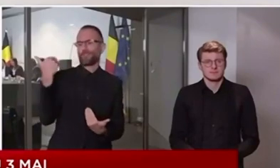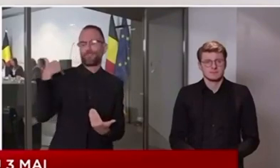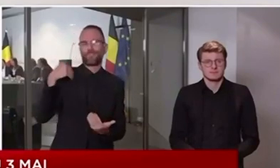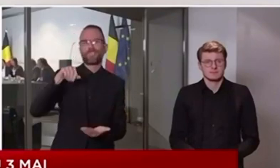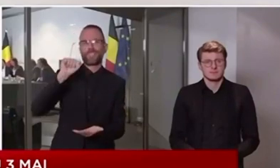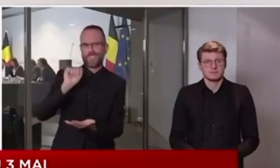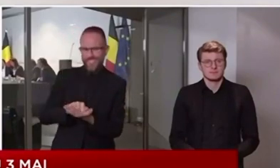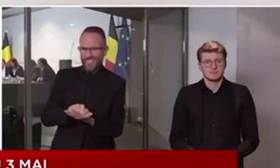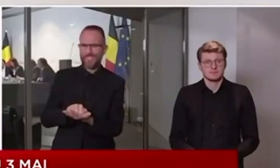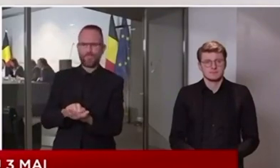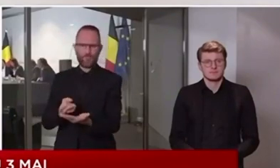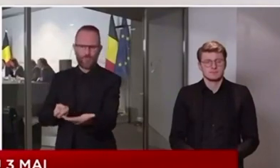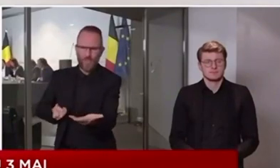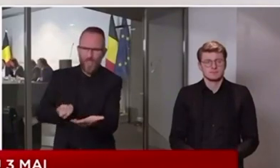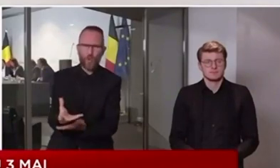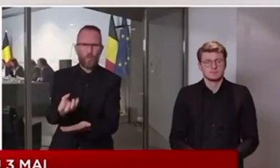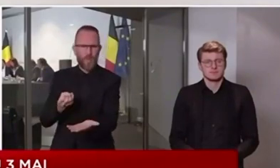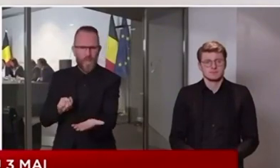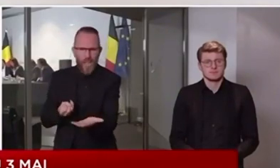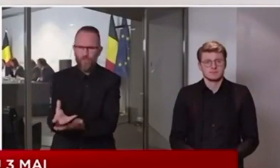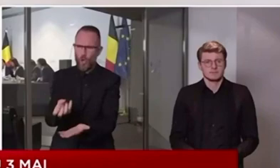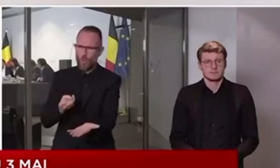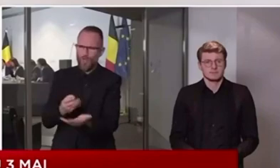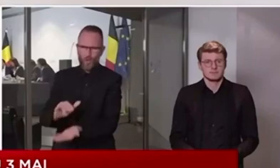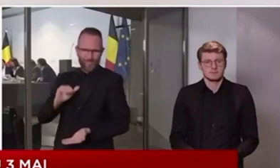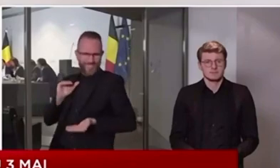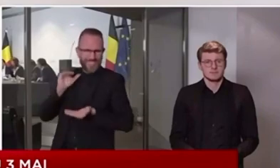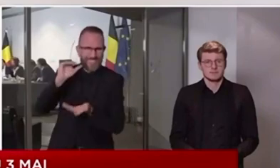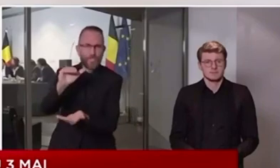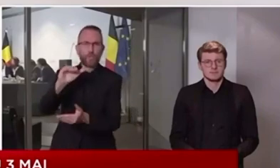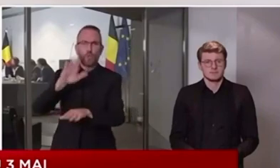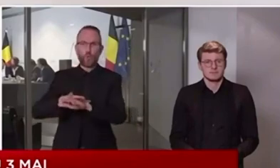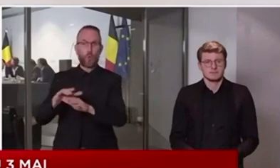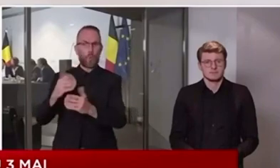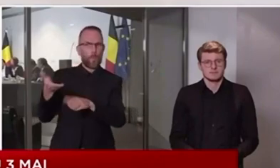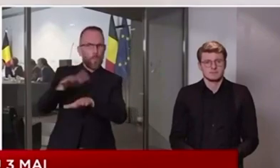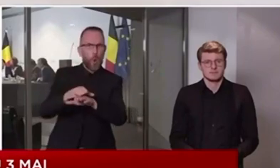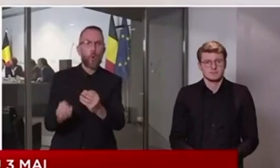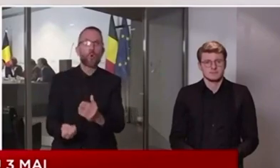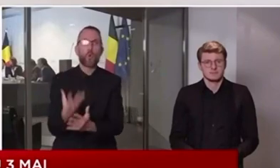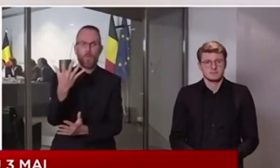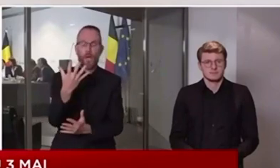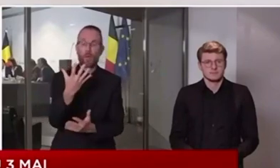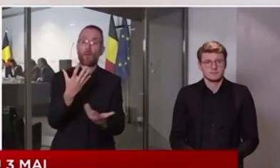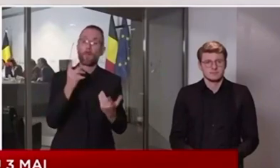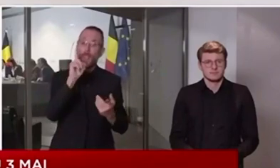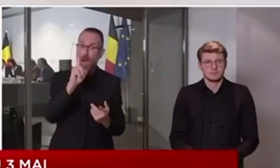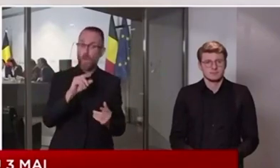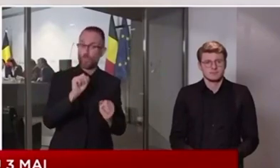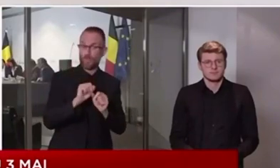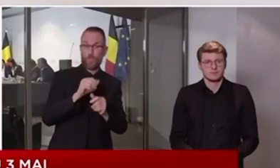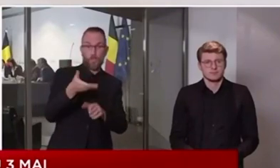-être liés au Covid-19, il semble toutefois que certains rapportages soient surévalués.